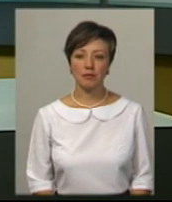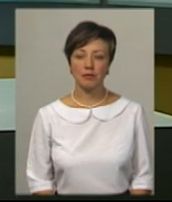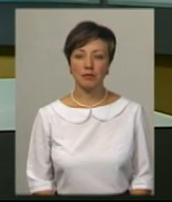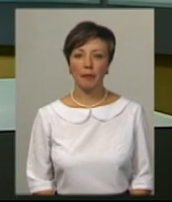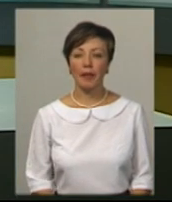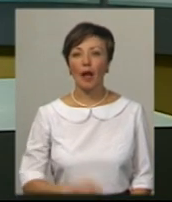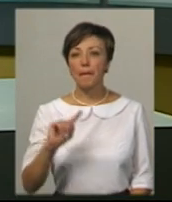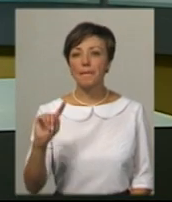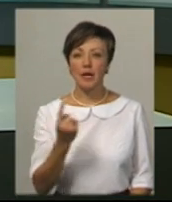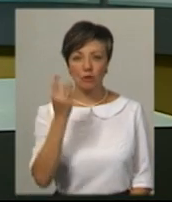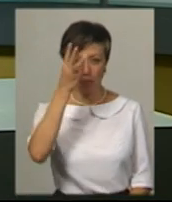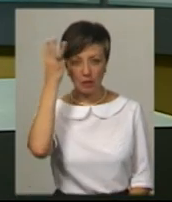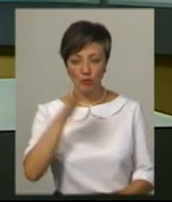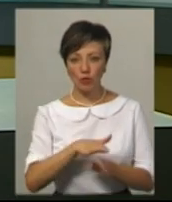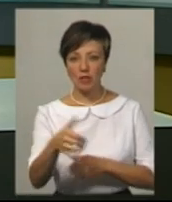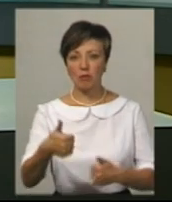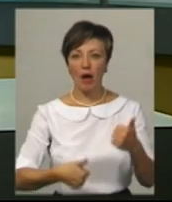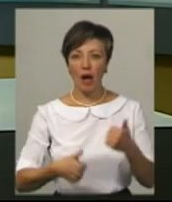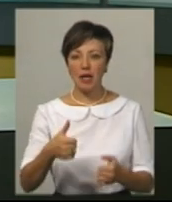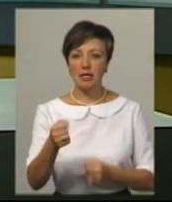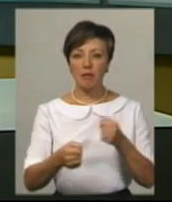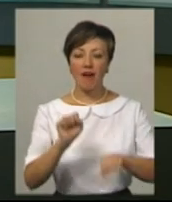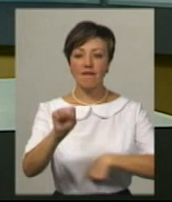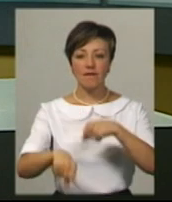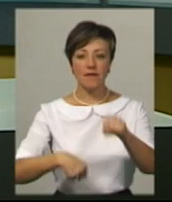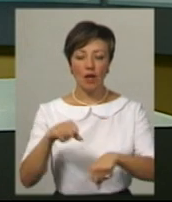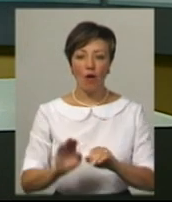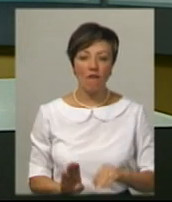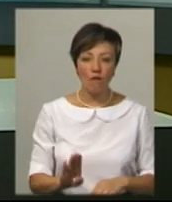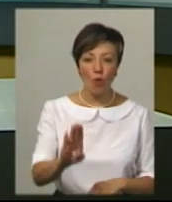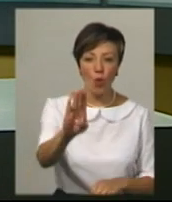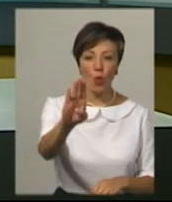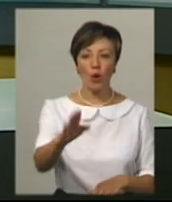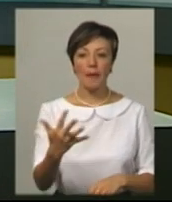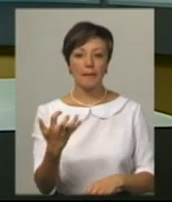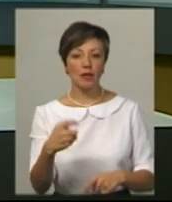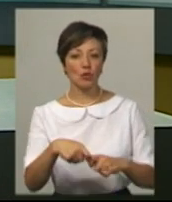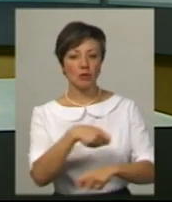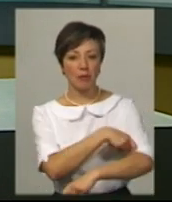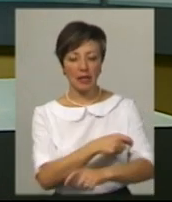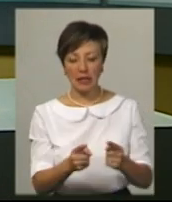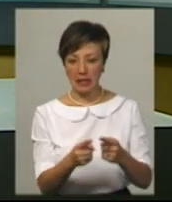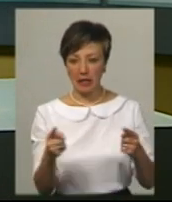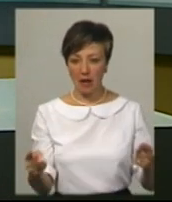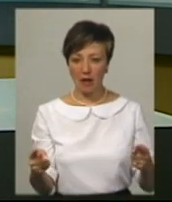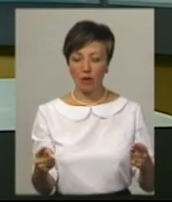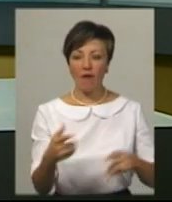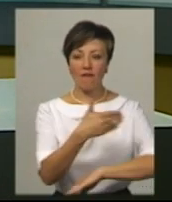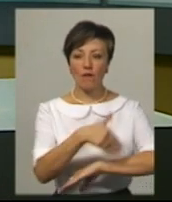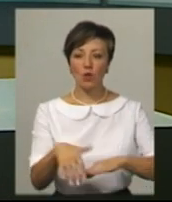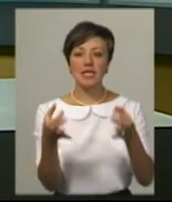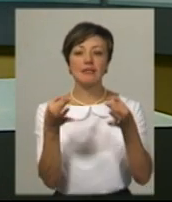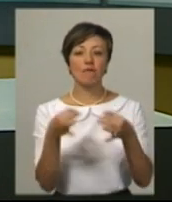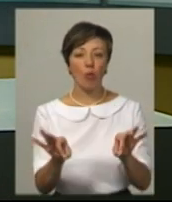Вперше у Хмельницькому відбулись змагання забігу та велозаїзду вгору на дистанцію 500 метрів. Ділянкою для забігу стала вулиця